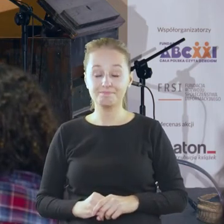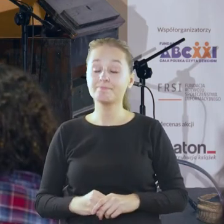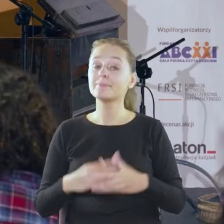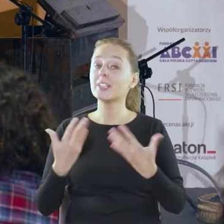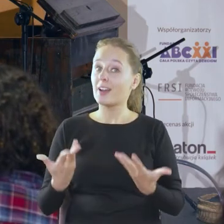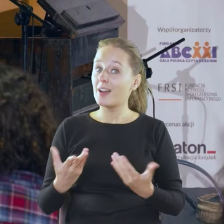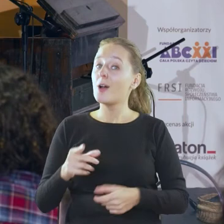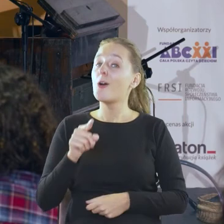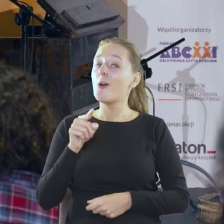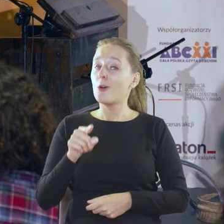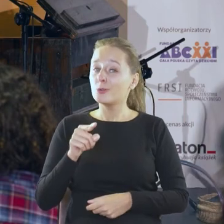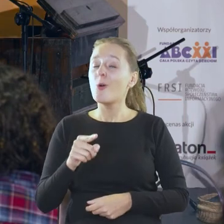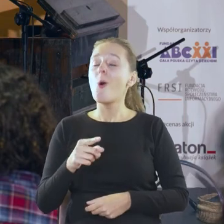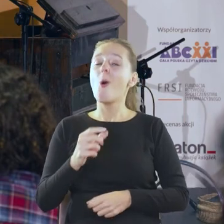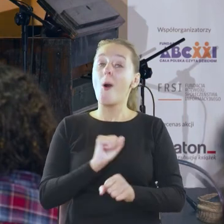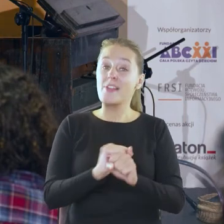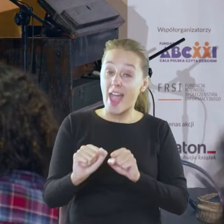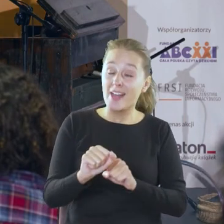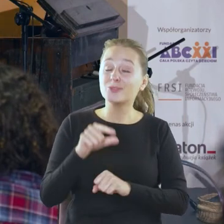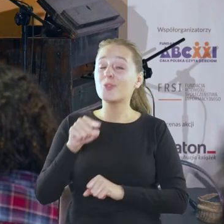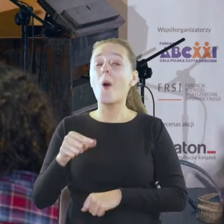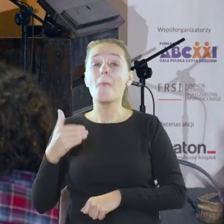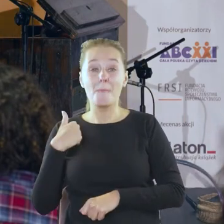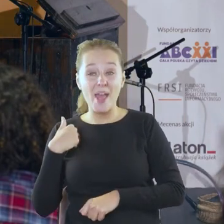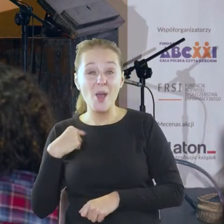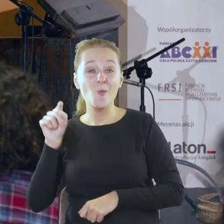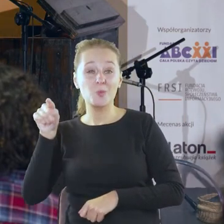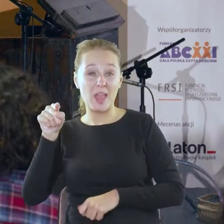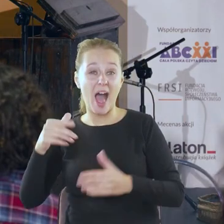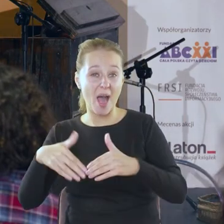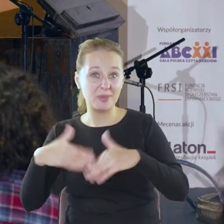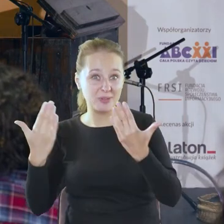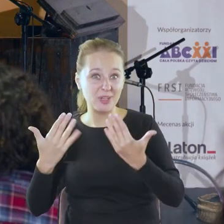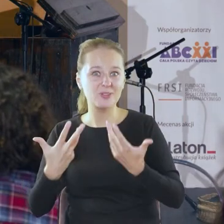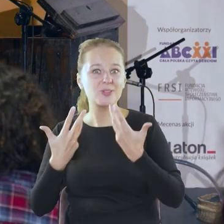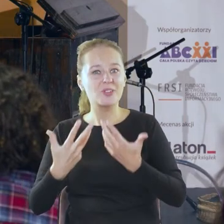jednak to jest był ten tamten dzień że chciało się więcej życia